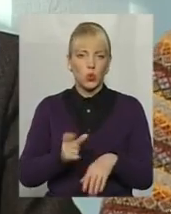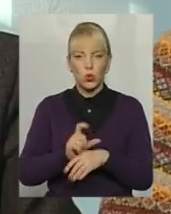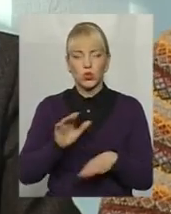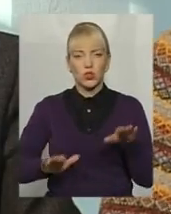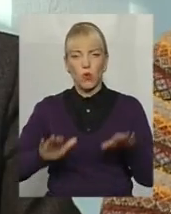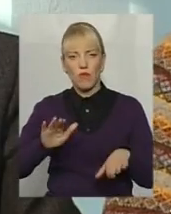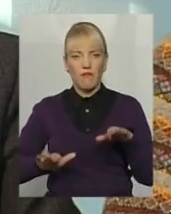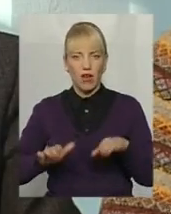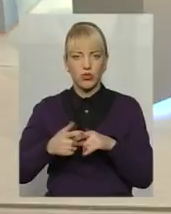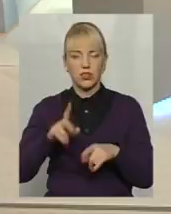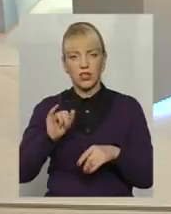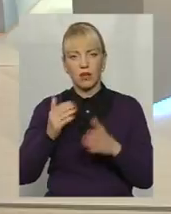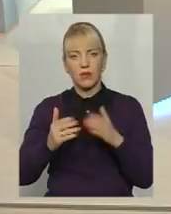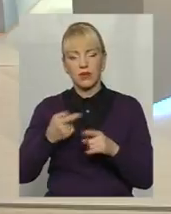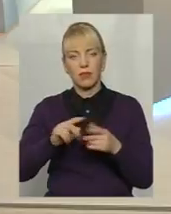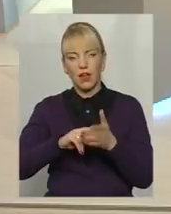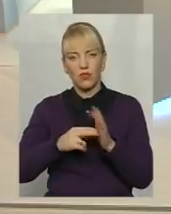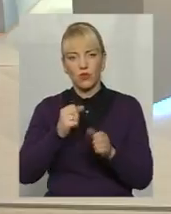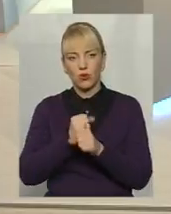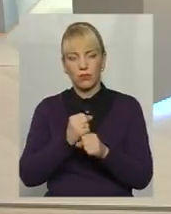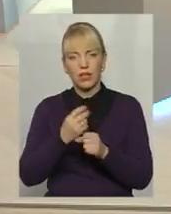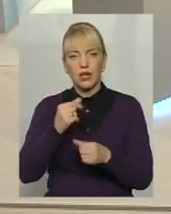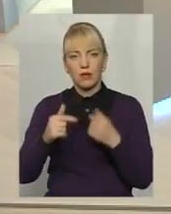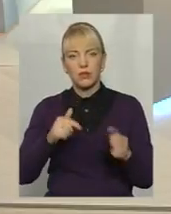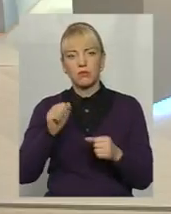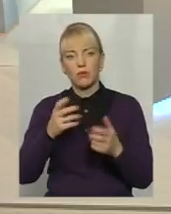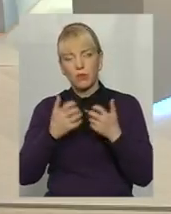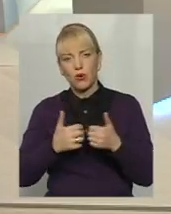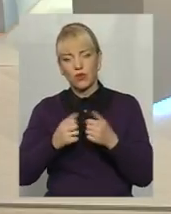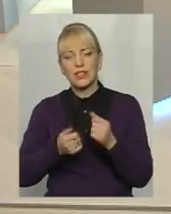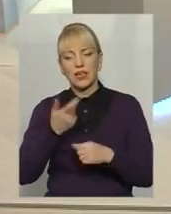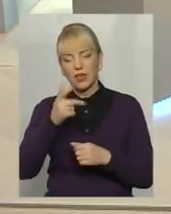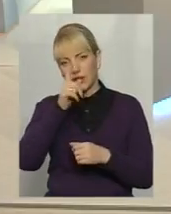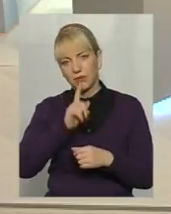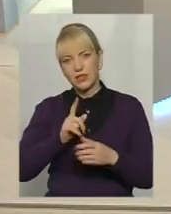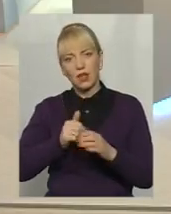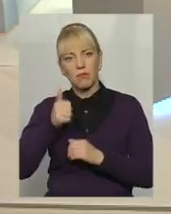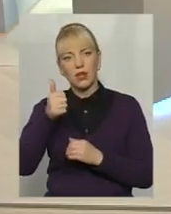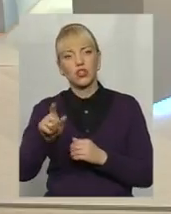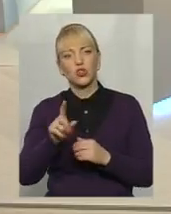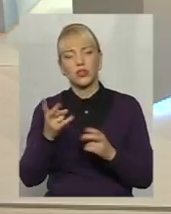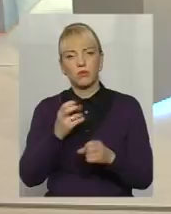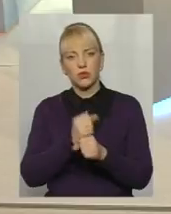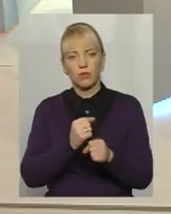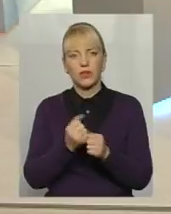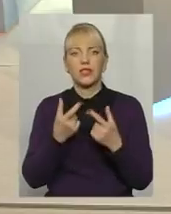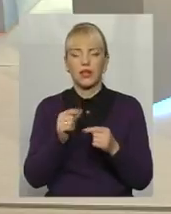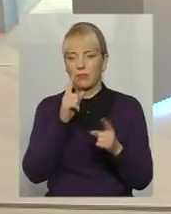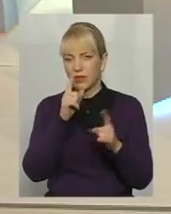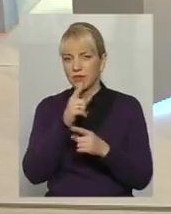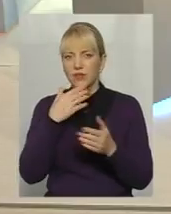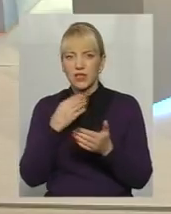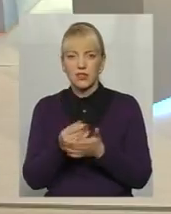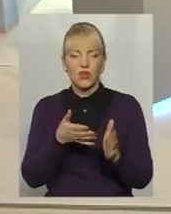Тобто, знову ж, ризик, якби це робилось планово, бізнес міг би прорахувати за кілька місяців наперед, що йому треба зробити, де мінімізувати свої